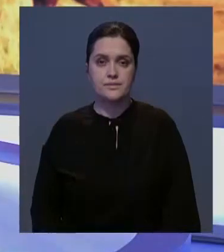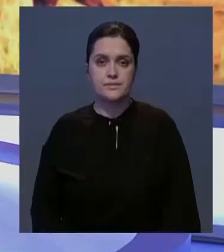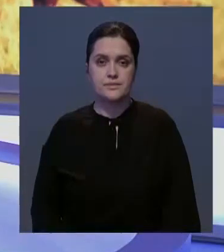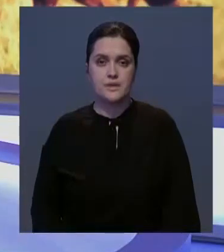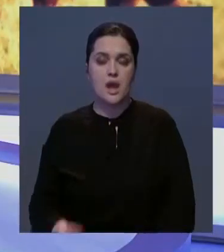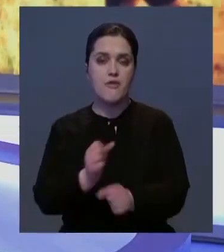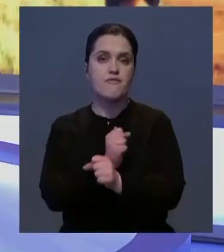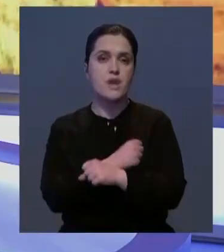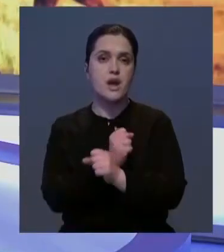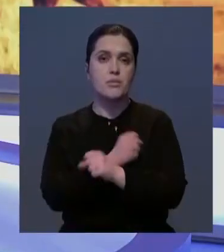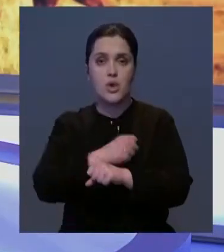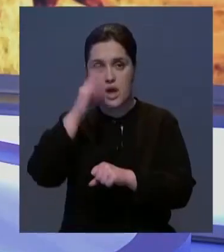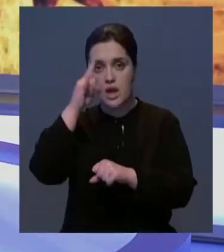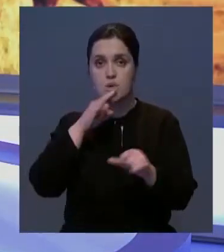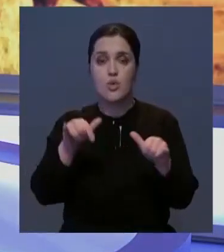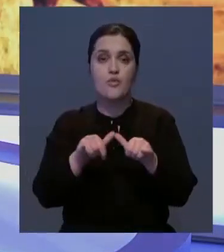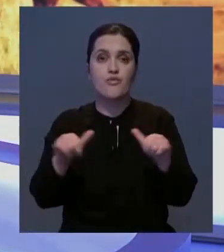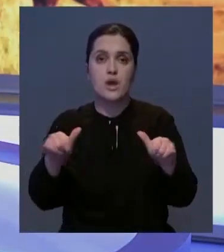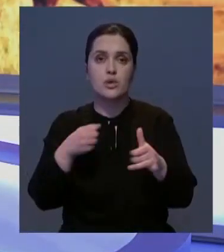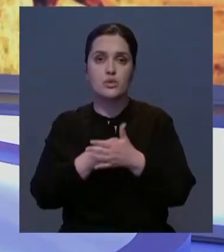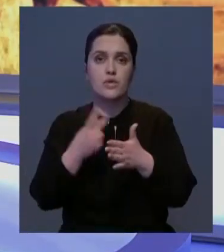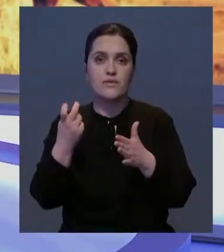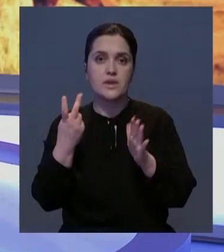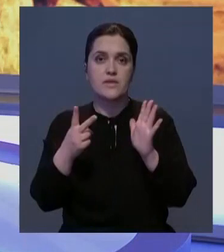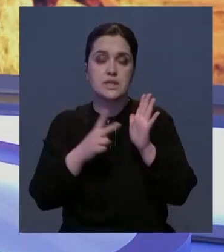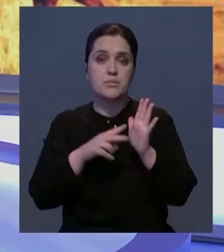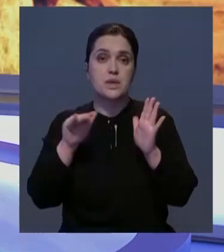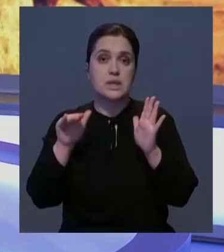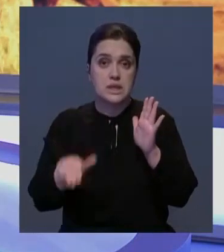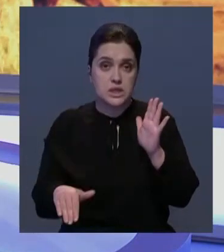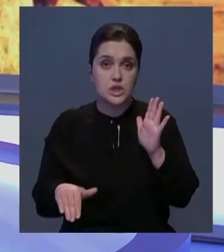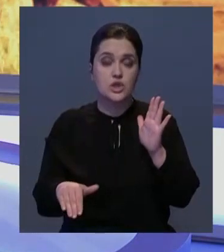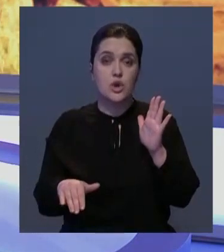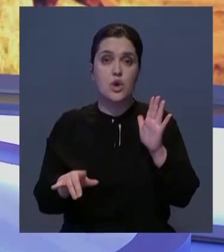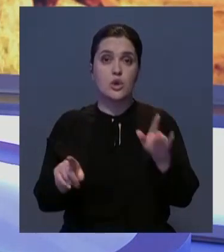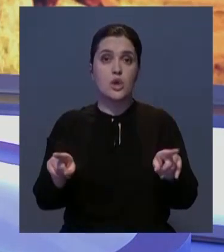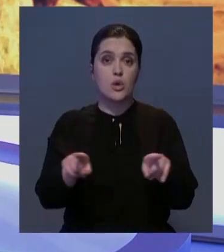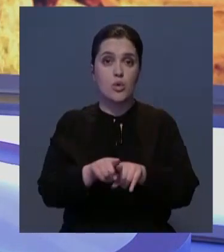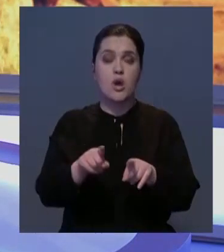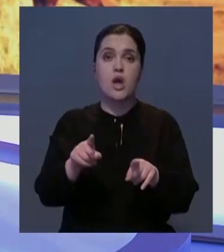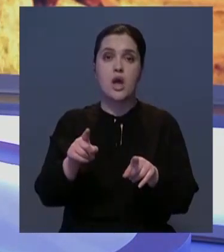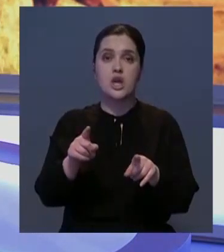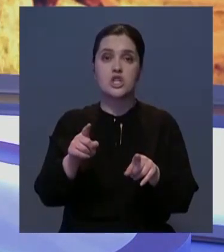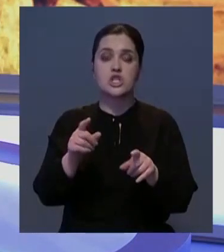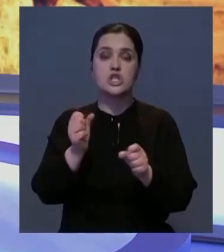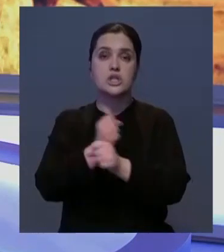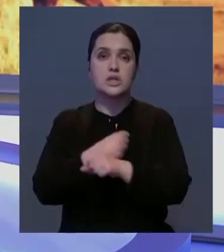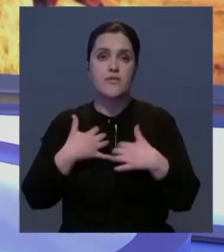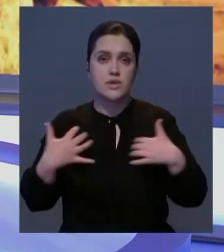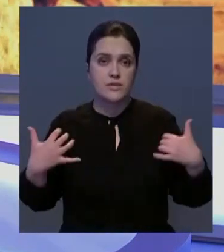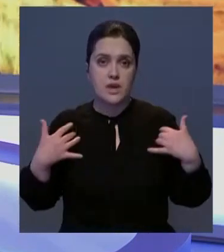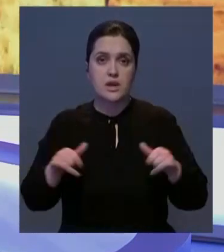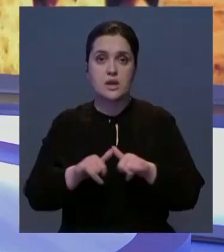Поголовье верблюдов в Казахстане увеличилось до 227 тысяч особей. Но такой вид животноводства начал активно